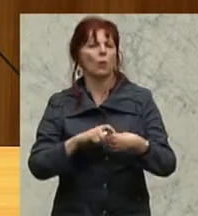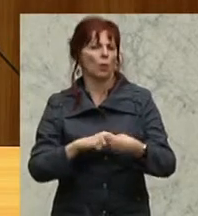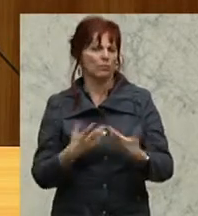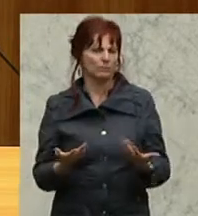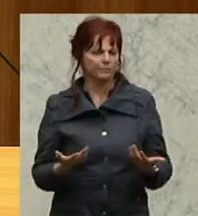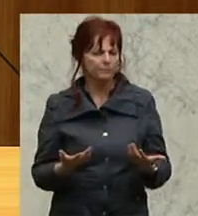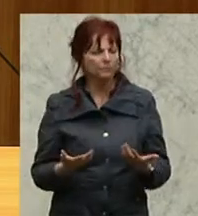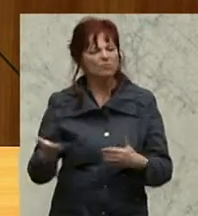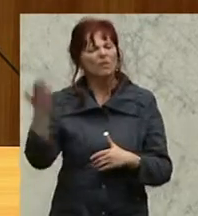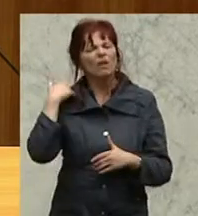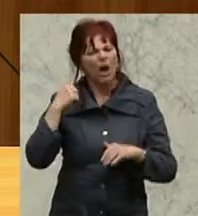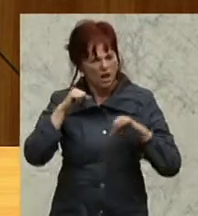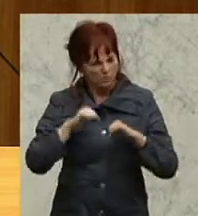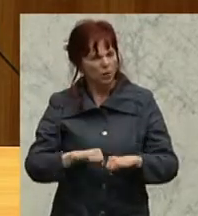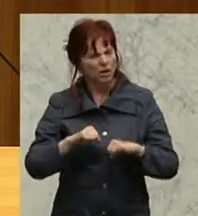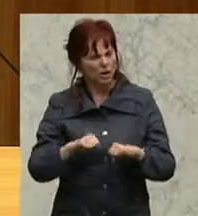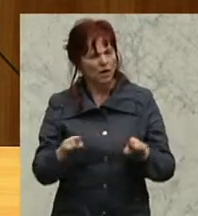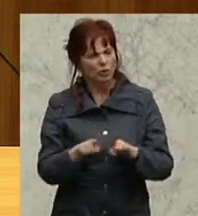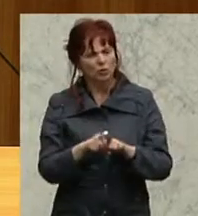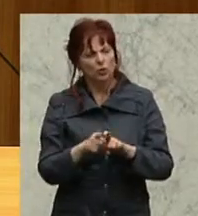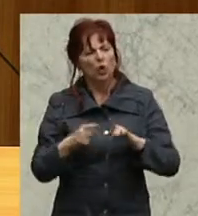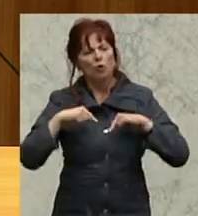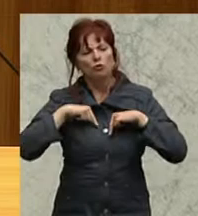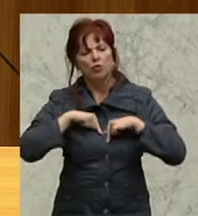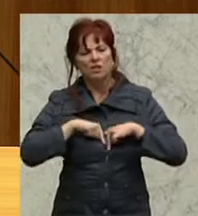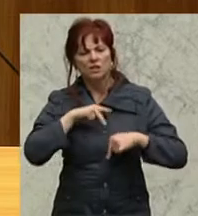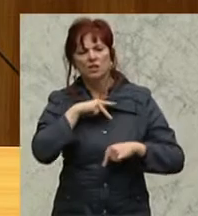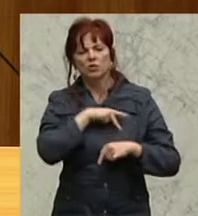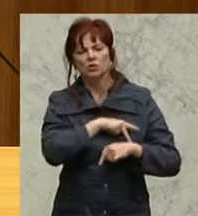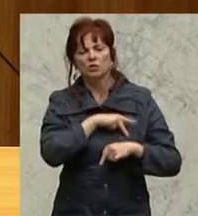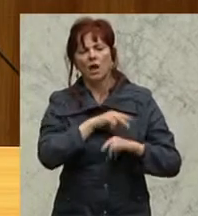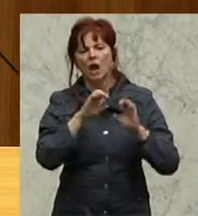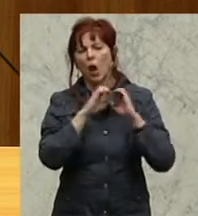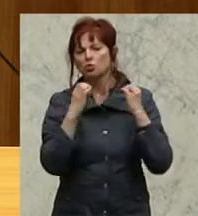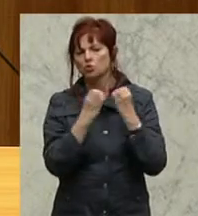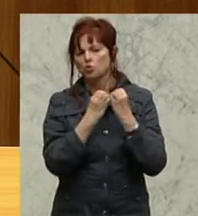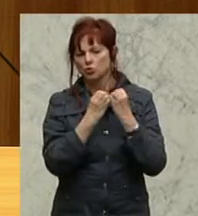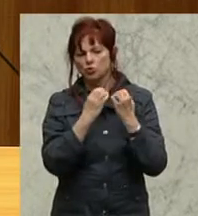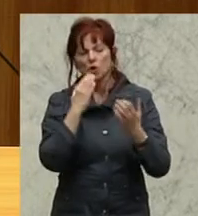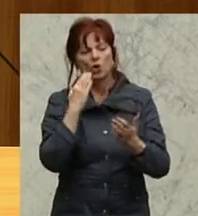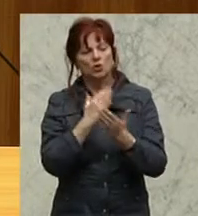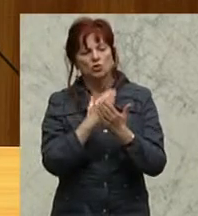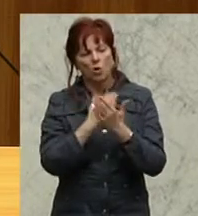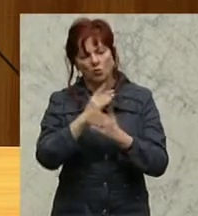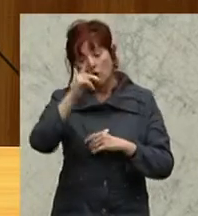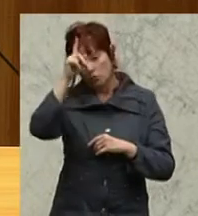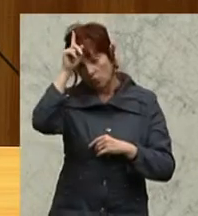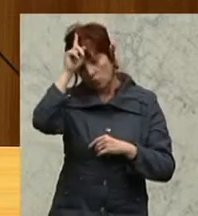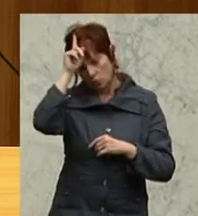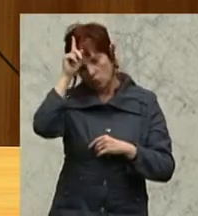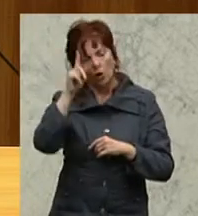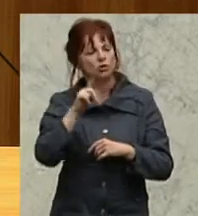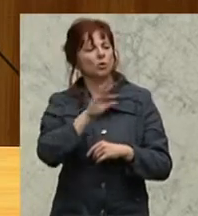gehabt und die Frau Vorsitzende des Sozialausschusses hat ja auch mit den deutschen Kollegen eine Aussprache gehabt